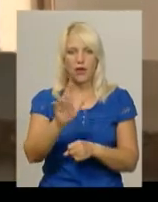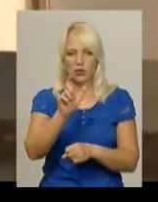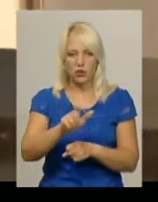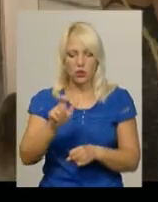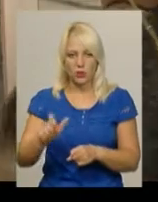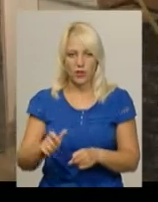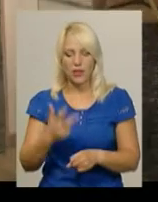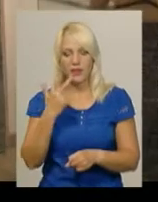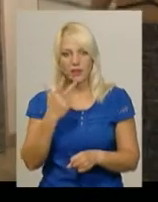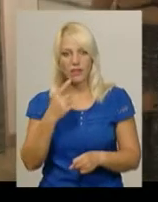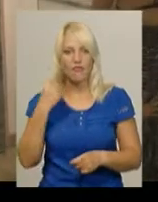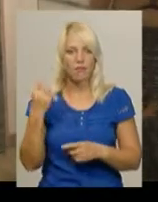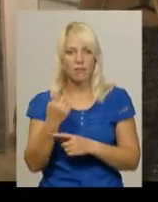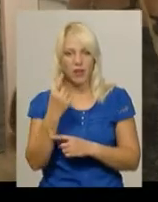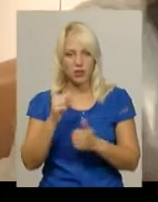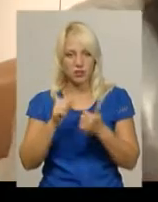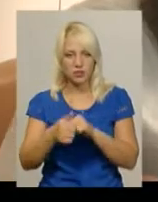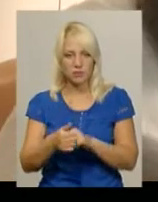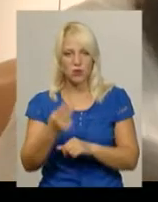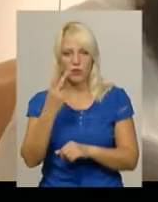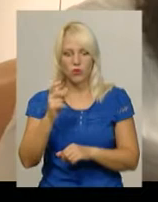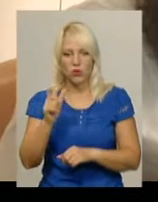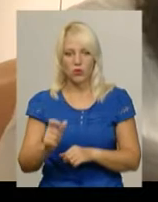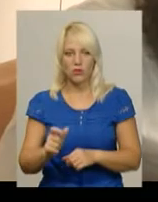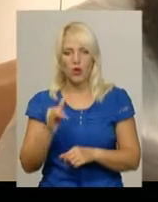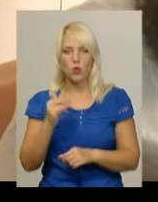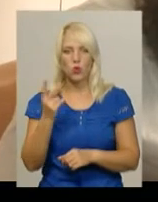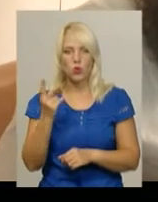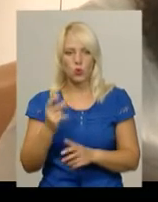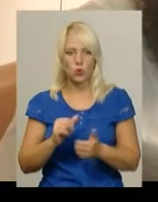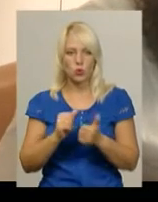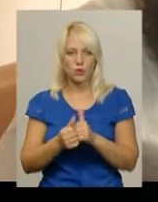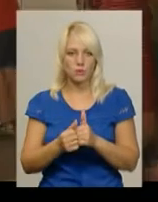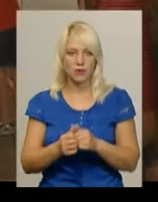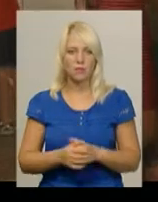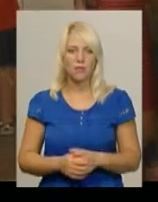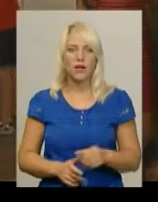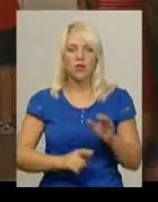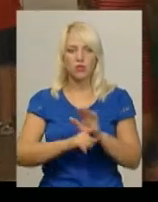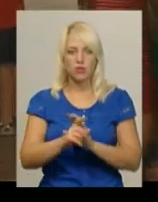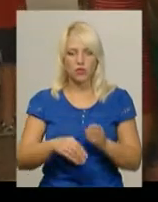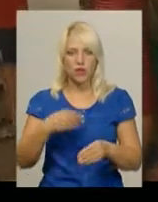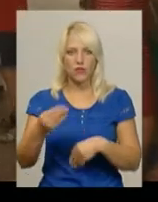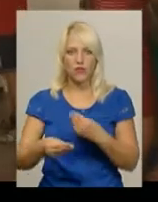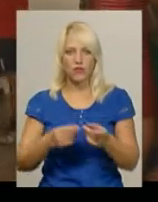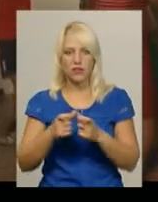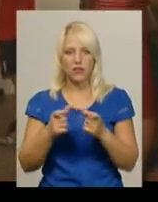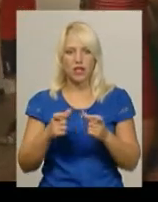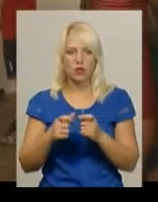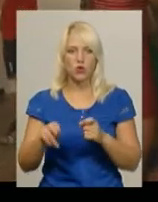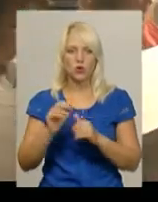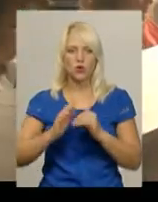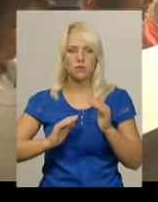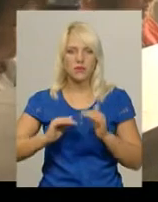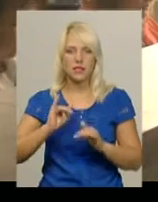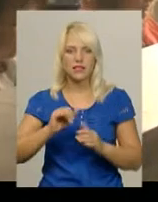зміну, два – у другу, каже медичний реєстратор Хмельницької міської дитячої поліклініки Юлія Бойко. Починають видавати талони до спеціалістів та